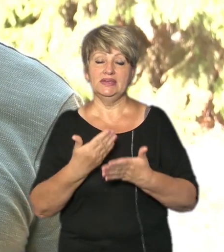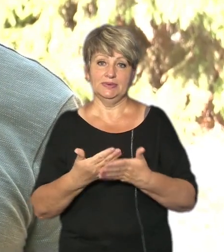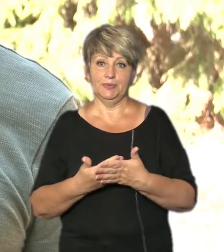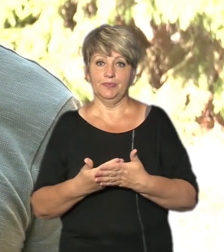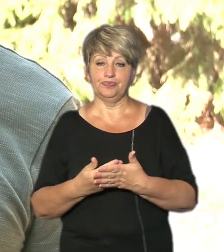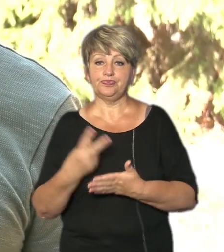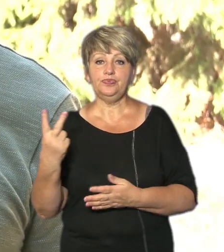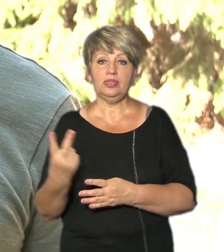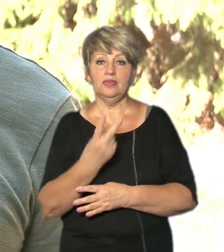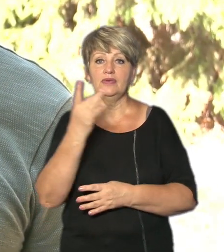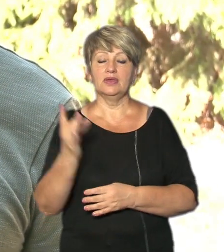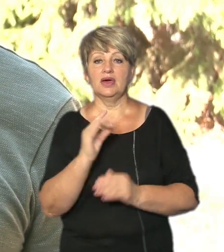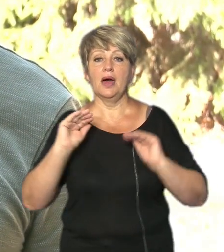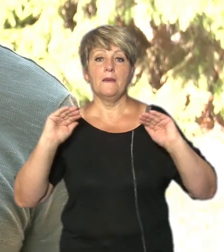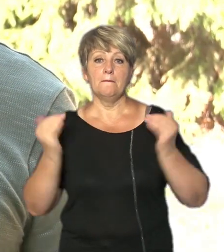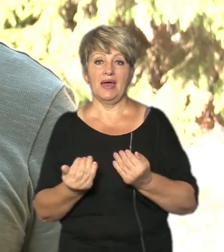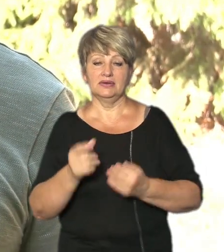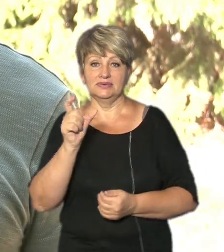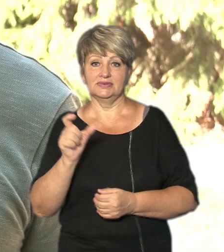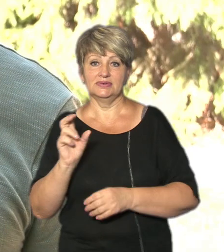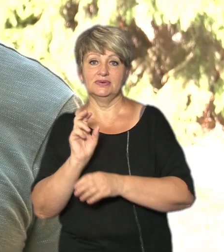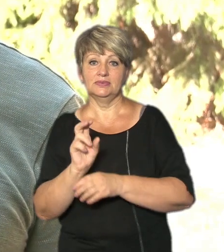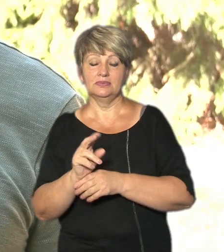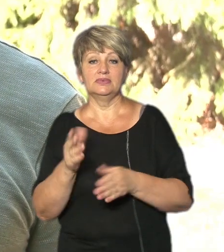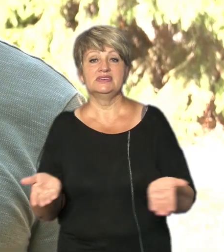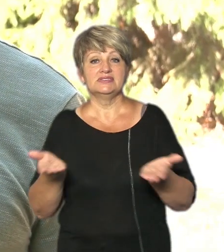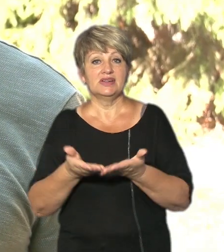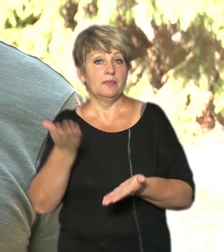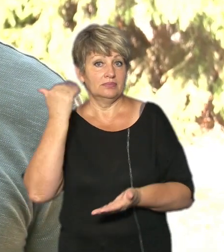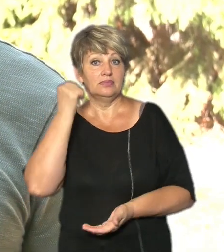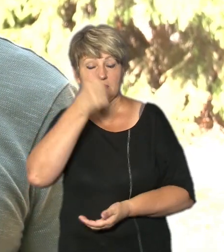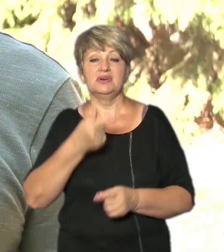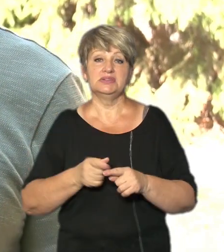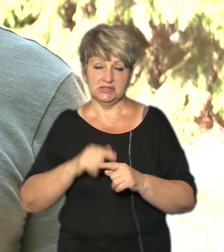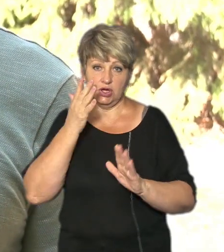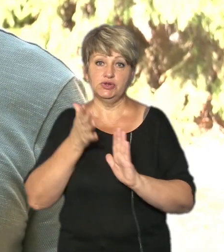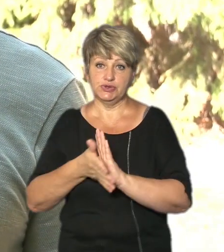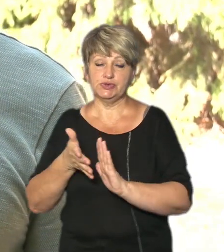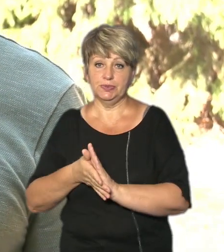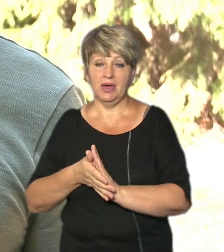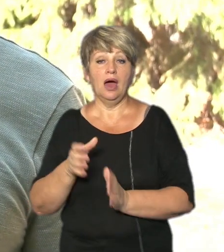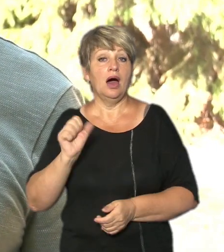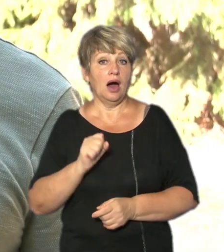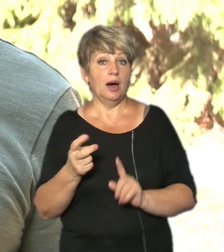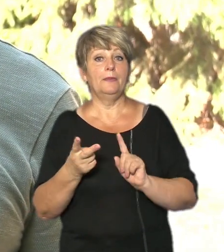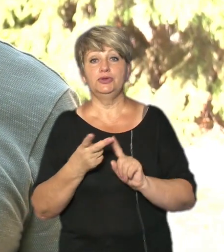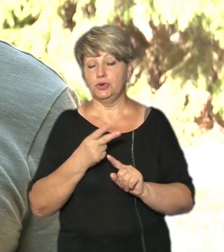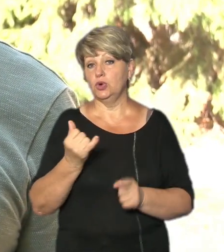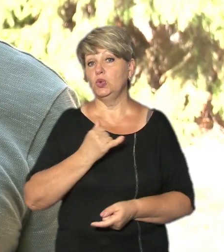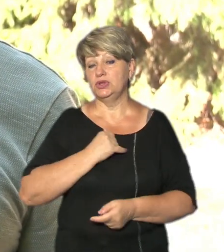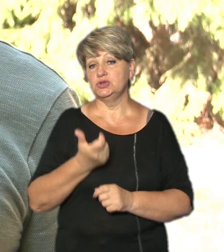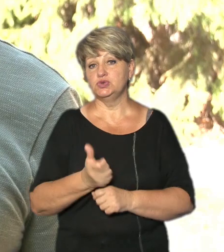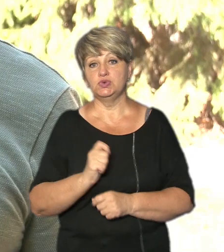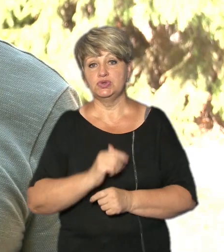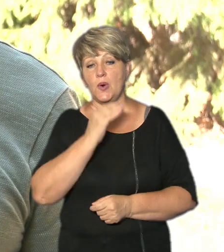вдвічі менше відвідомленості з минулого року І це зрозуміло А по-друге, у нас дуже